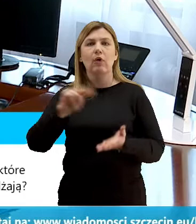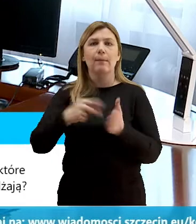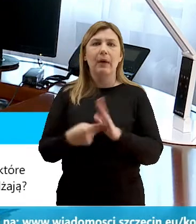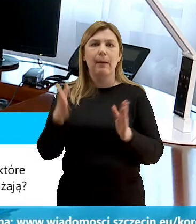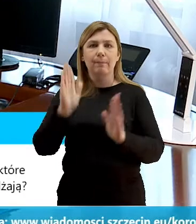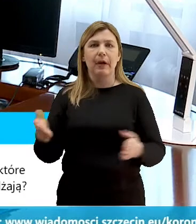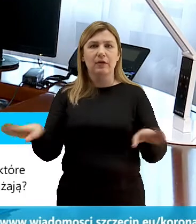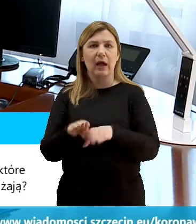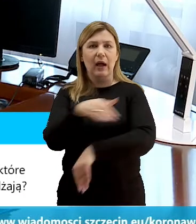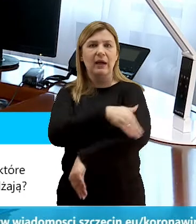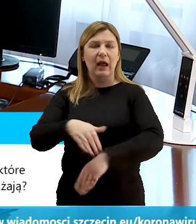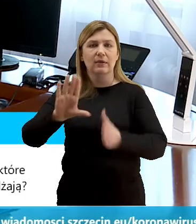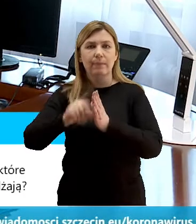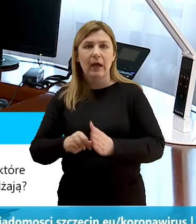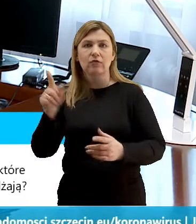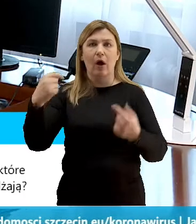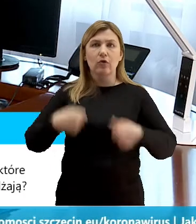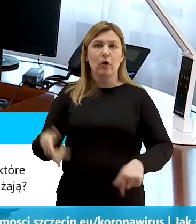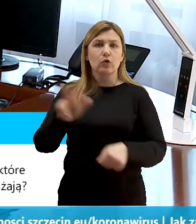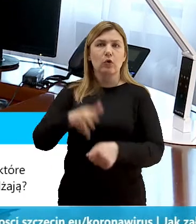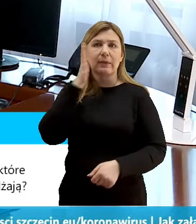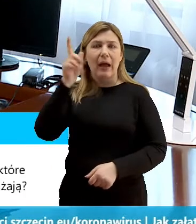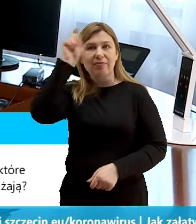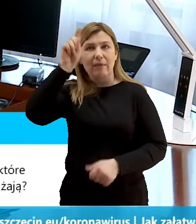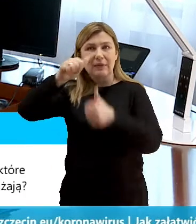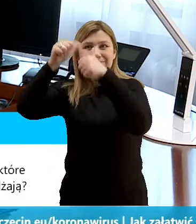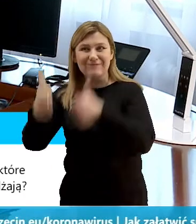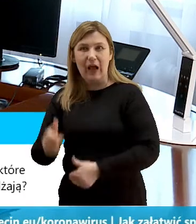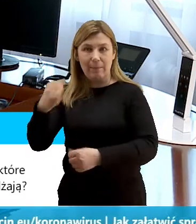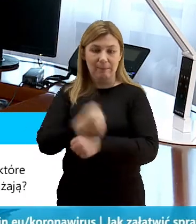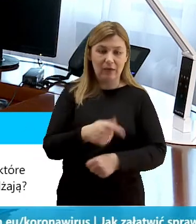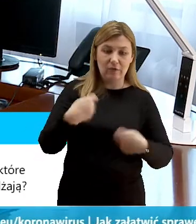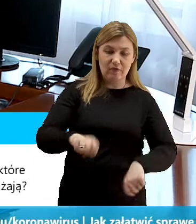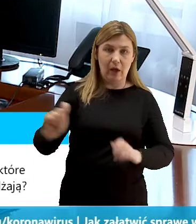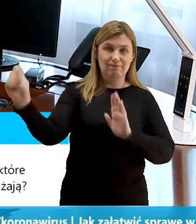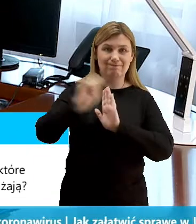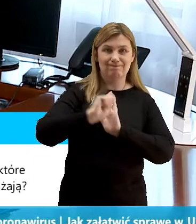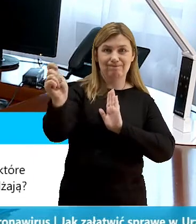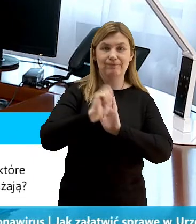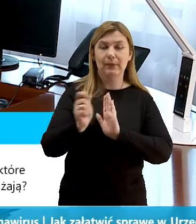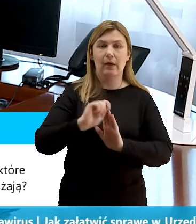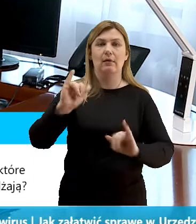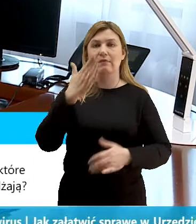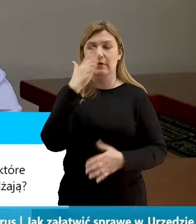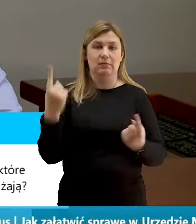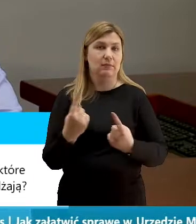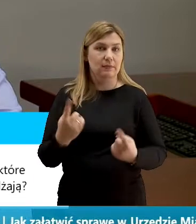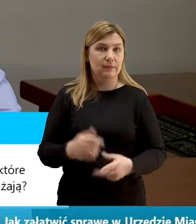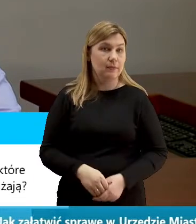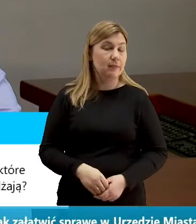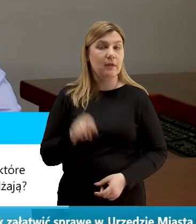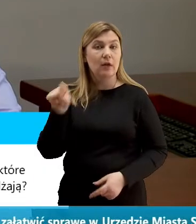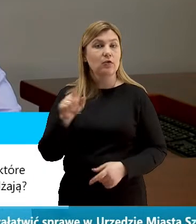granicy miasta. Co z osobami, które mieszkają na stałe w Niemczech, a pracują w Szczecinie i codziennie tam dojeżdżają? Proszę Państwa, to jest